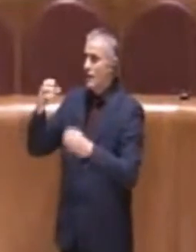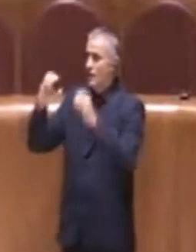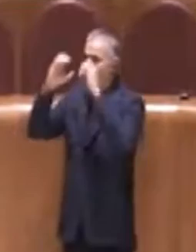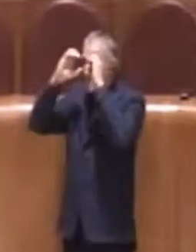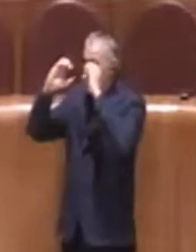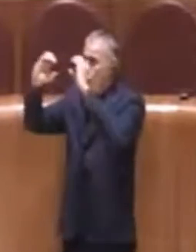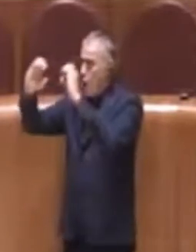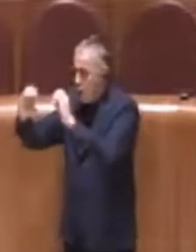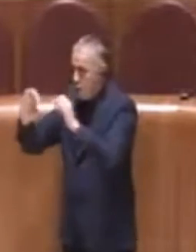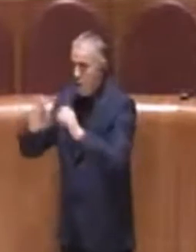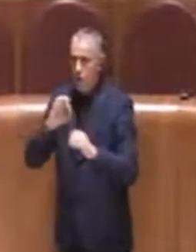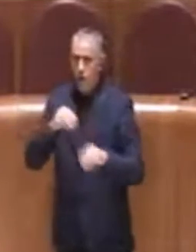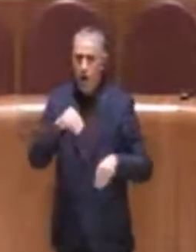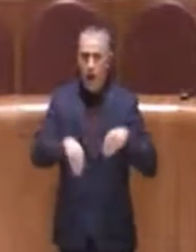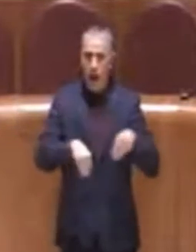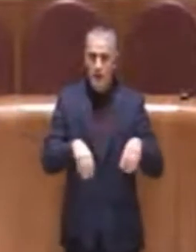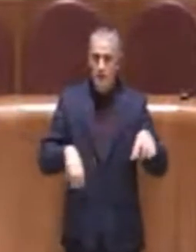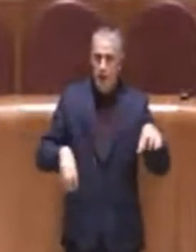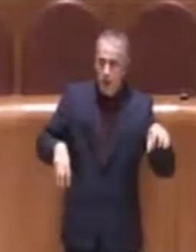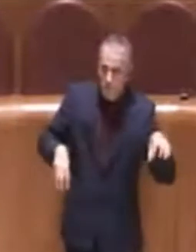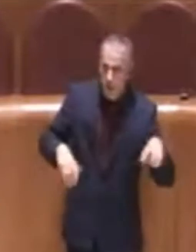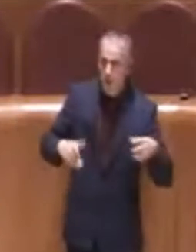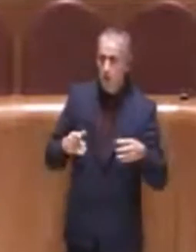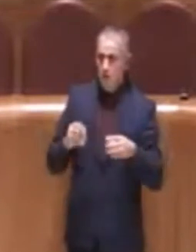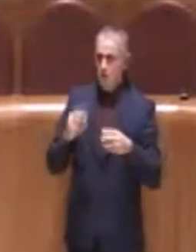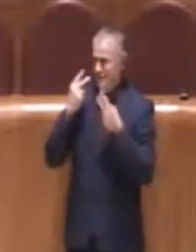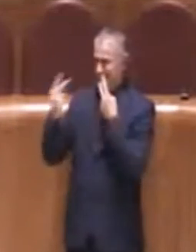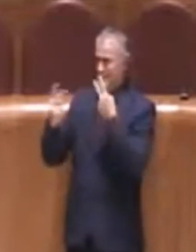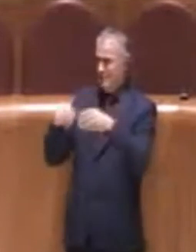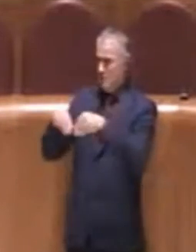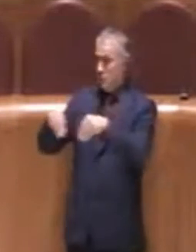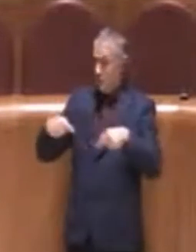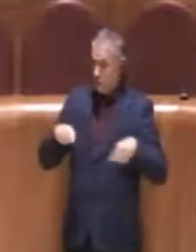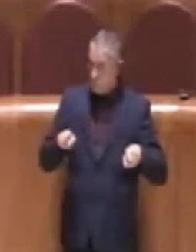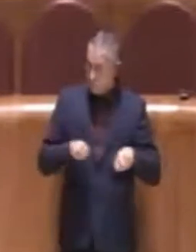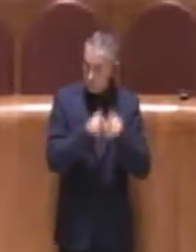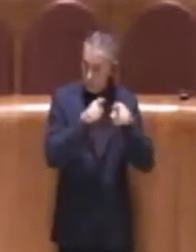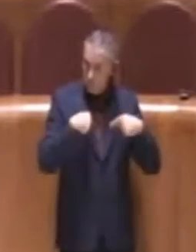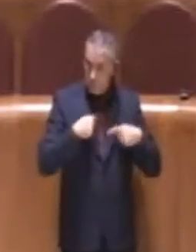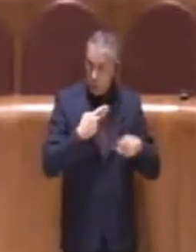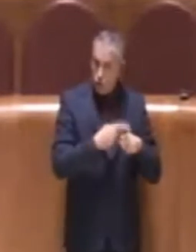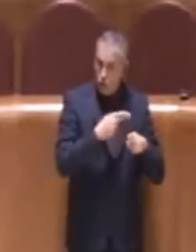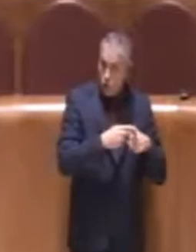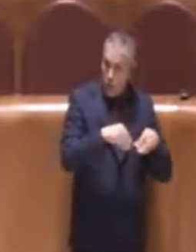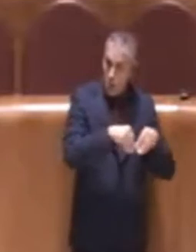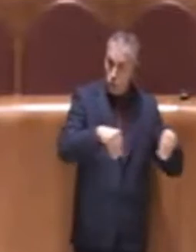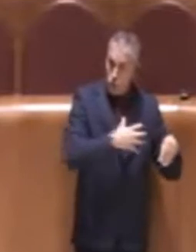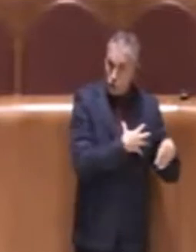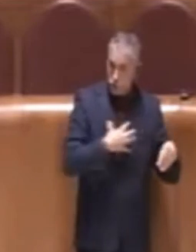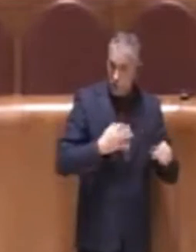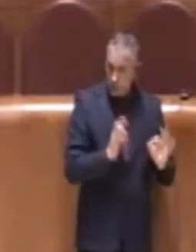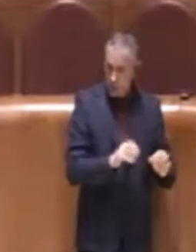o dell'animale imbalsamato. Noi sicuramente non vorremmo realizzare una cosa del genere. Siamo